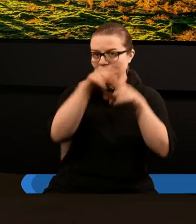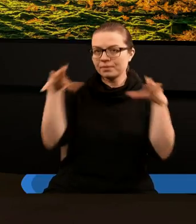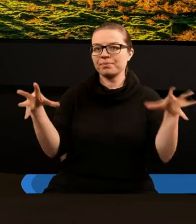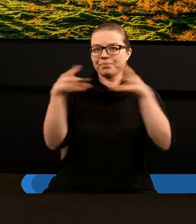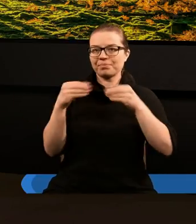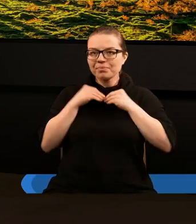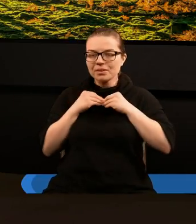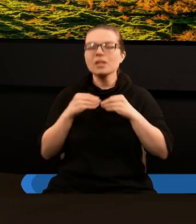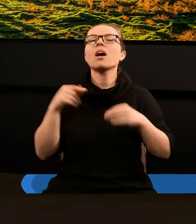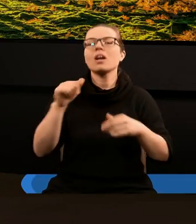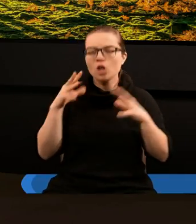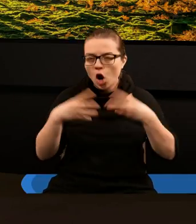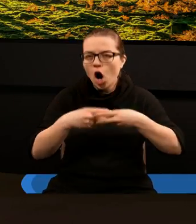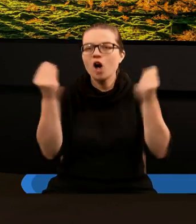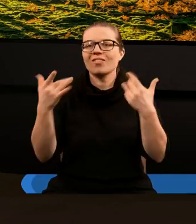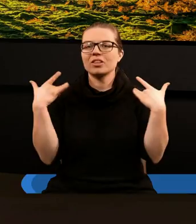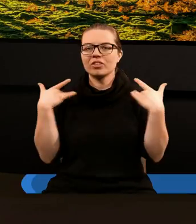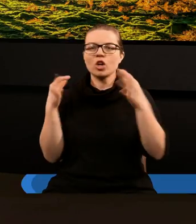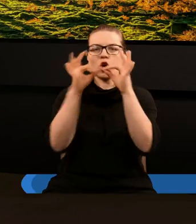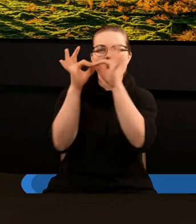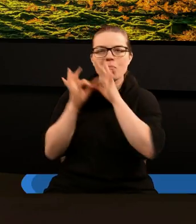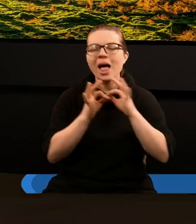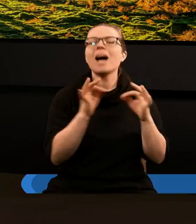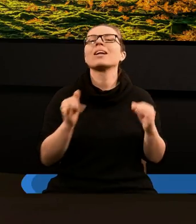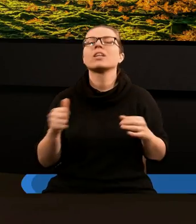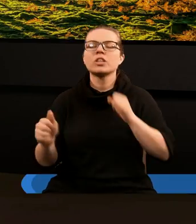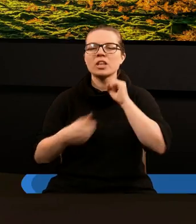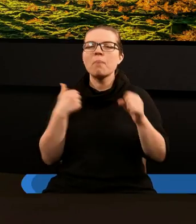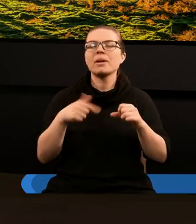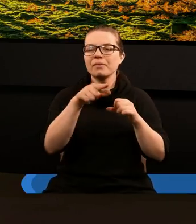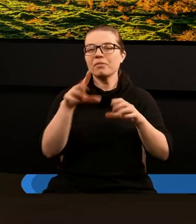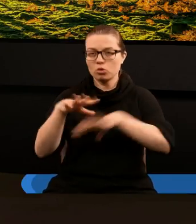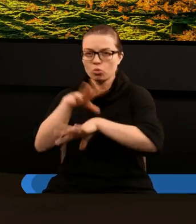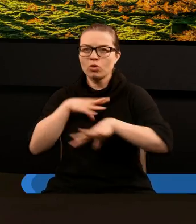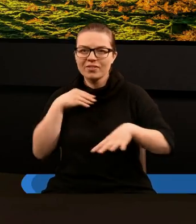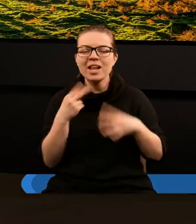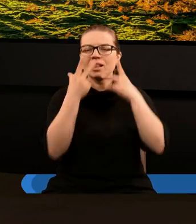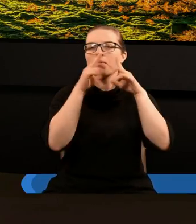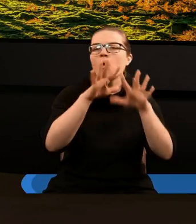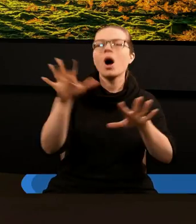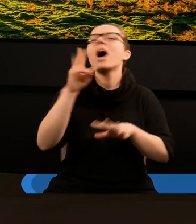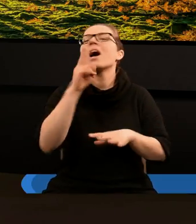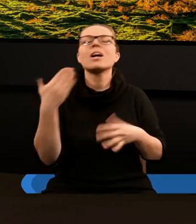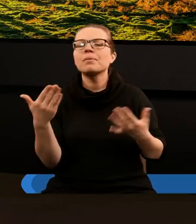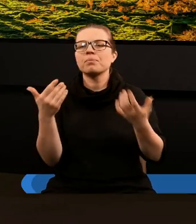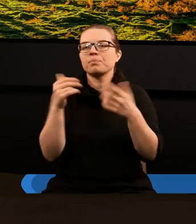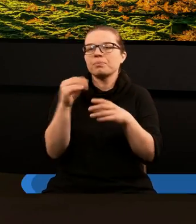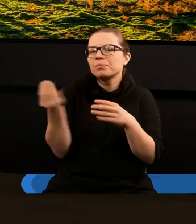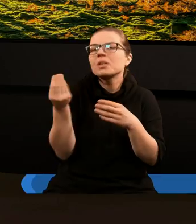zachęcam Cię, abyś każdego dnia rozwijał z Nim relacje i abyś, kiedy Duch Święty pokazuje Ci w czym jeszcze